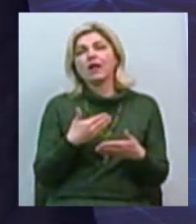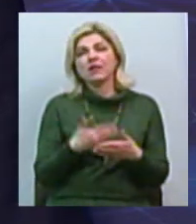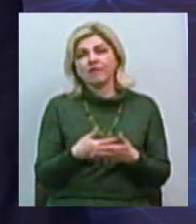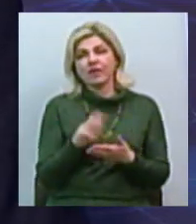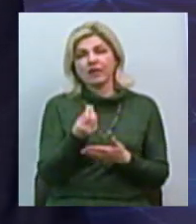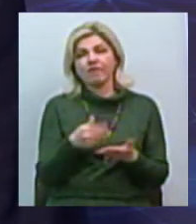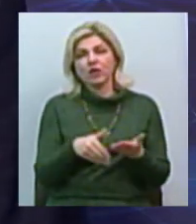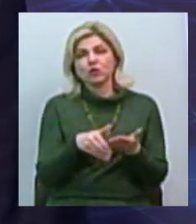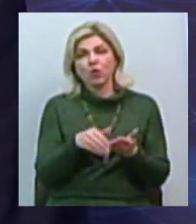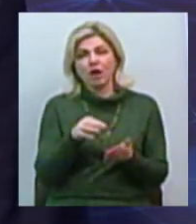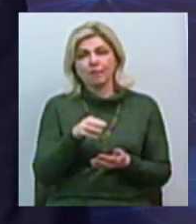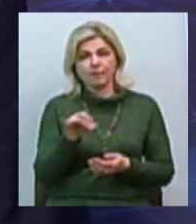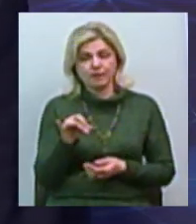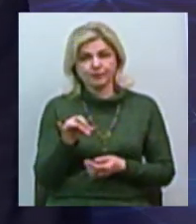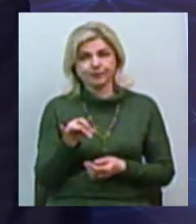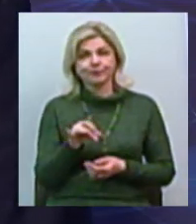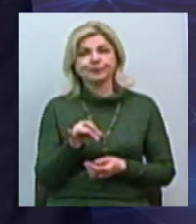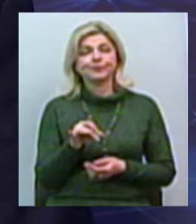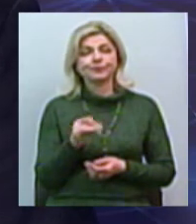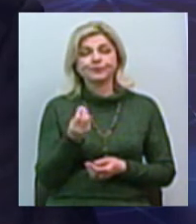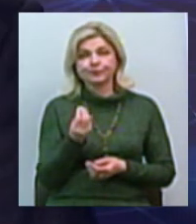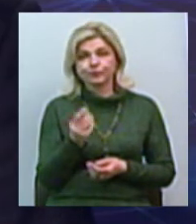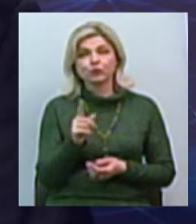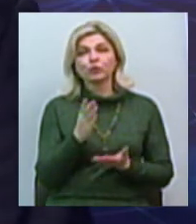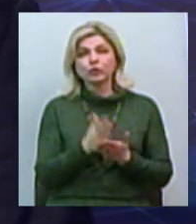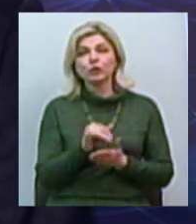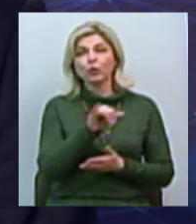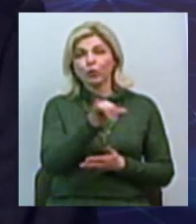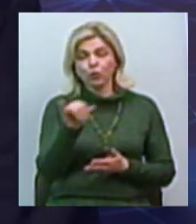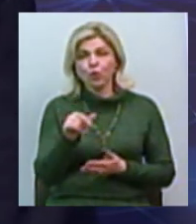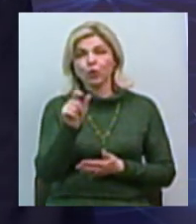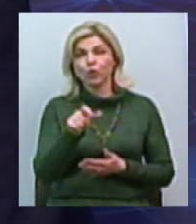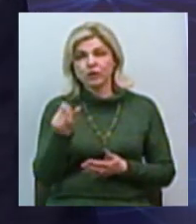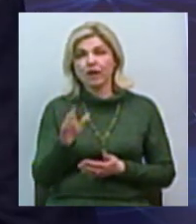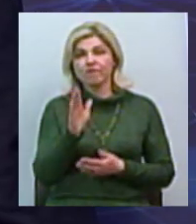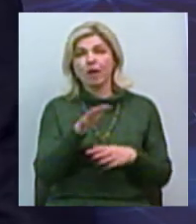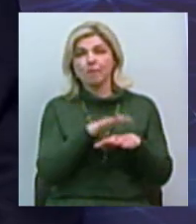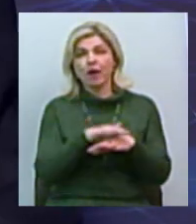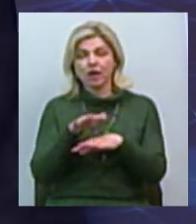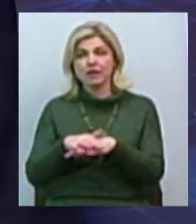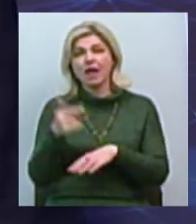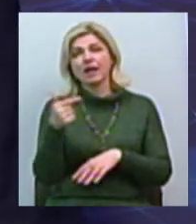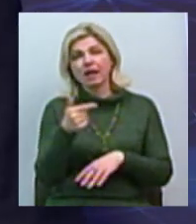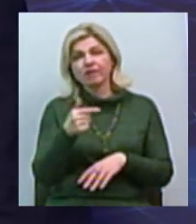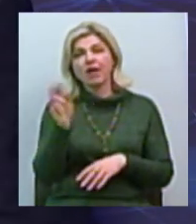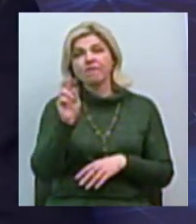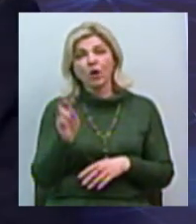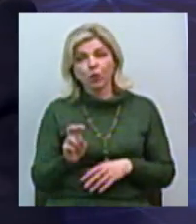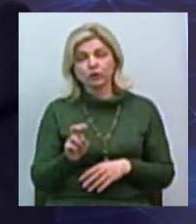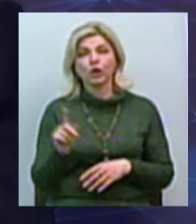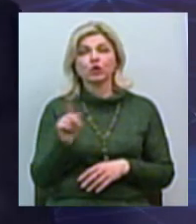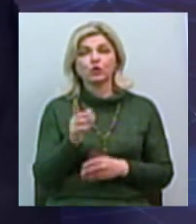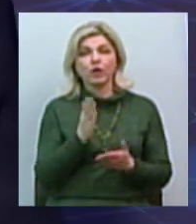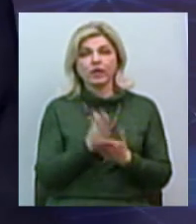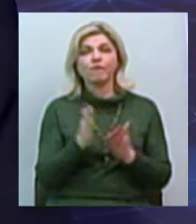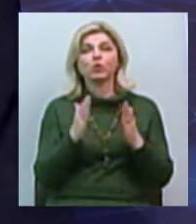Аналіз денег, які знаходяться у наших граждан в банковській сфере, в гривні, в валюте, які знаходяться в